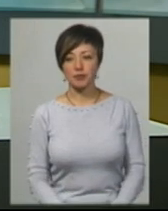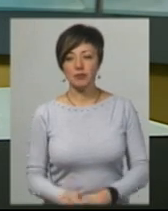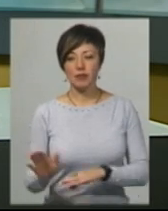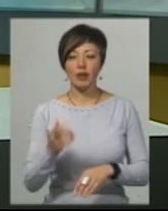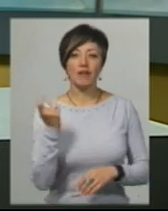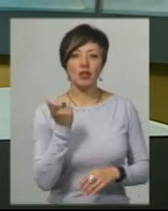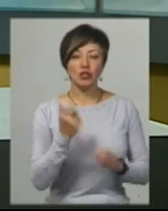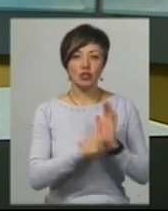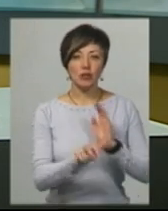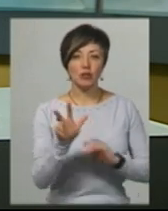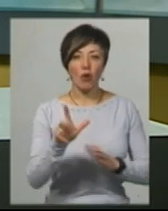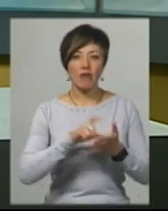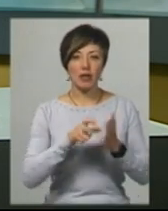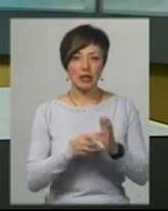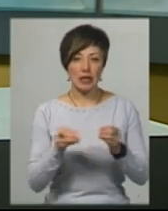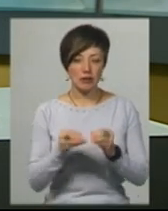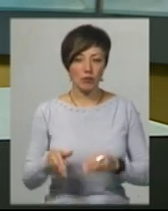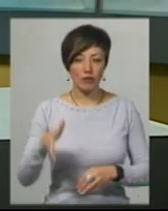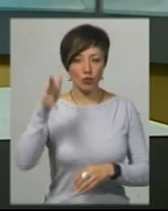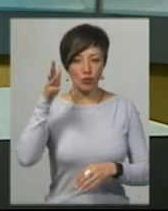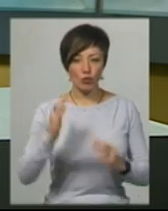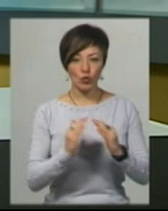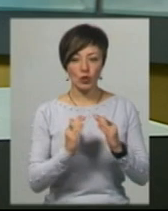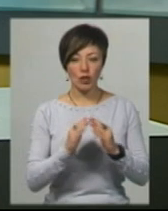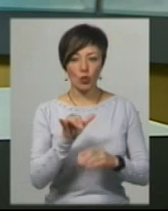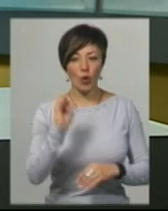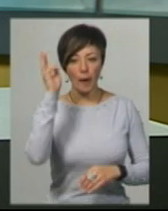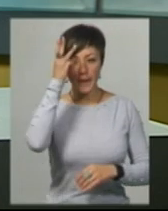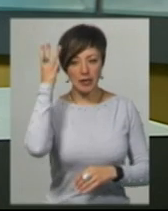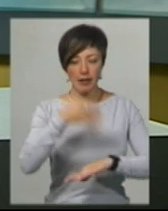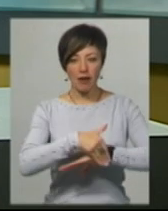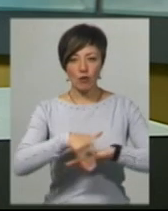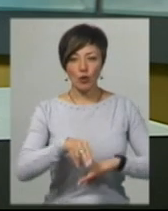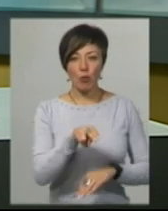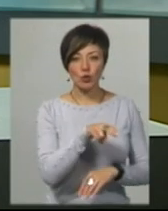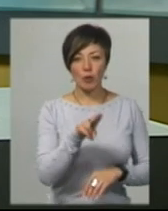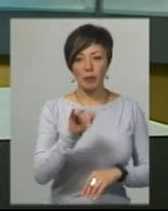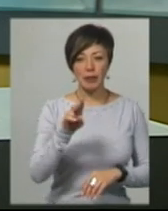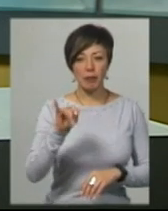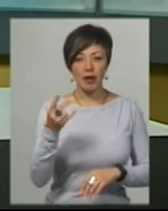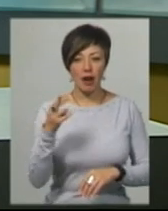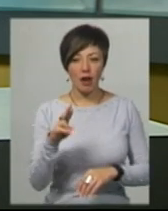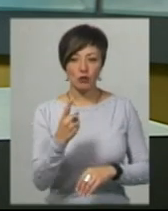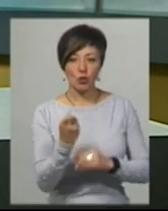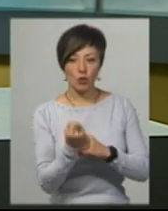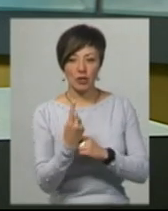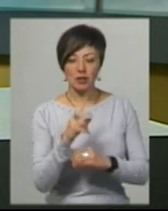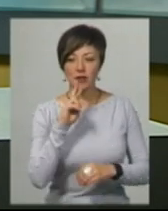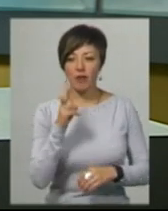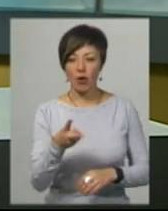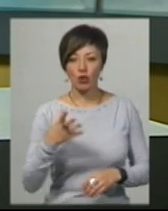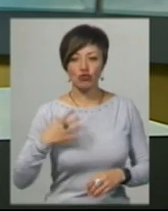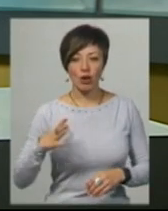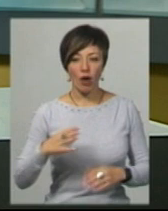Власники 63-х квартир 10-поверхового житлового будинку у Хмельницькому на вулиці Проскурівського підпілля 111 2 роки